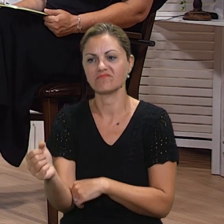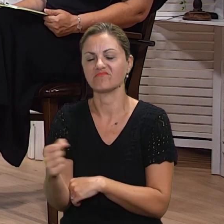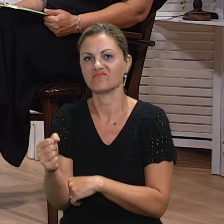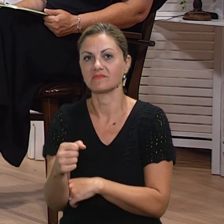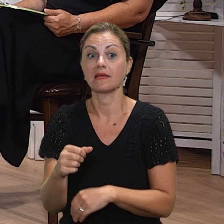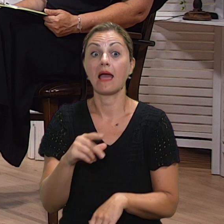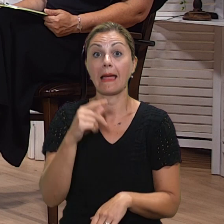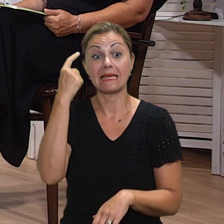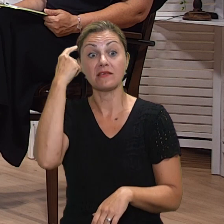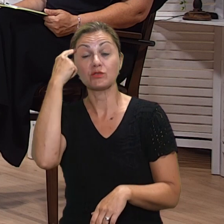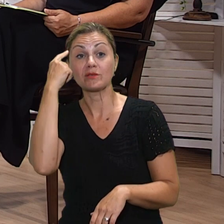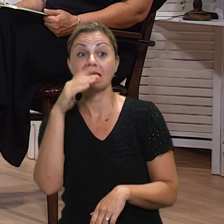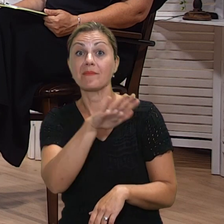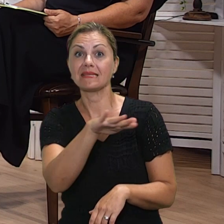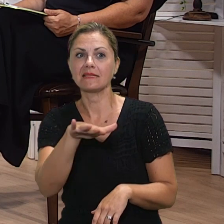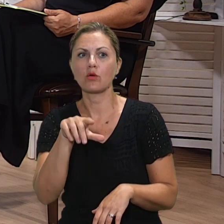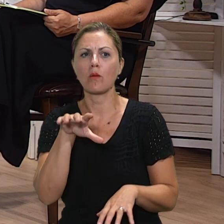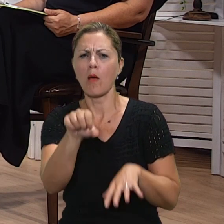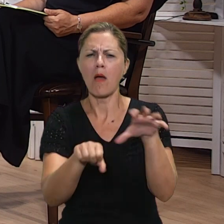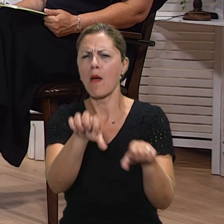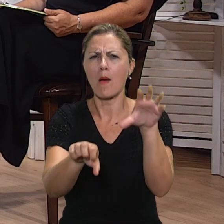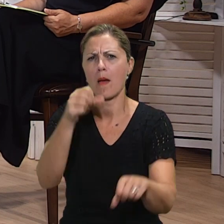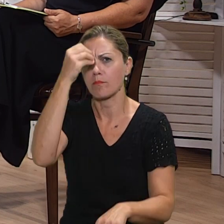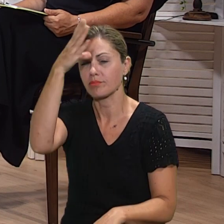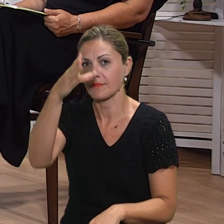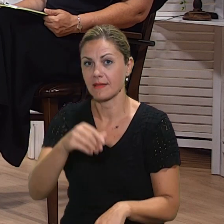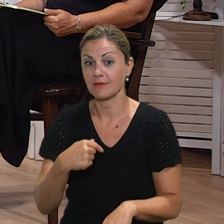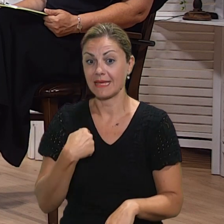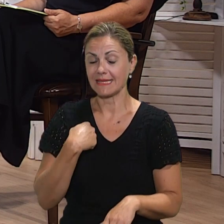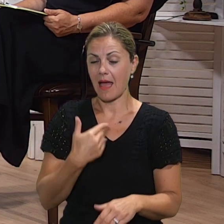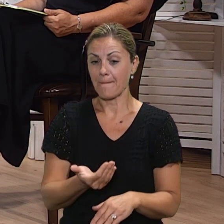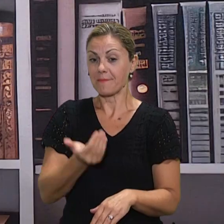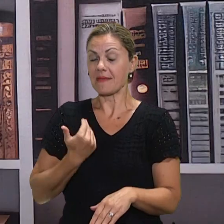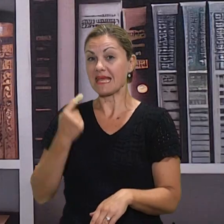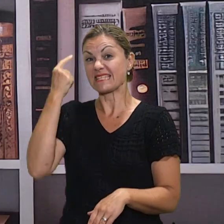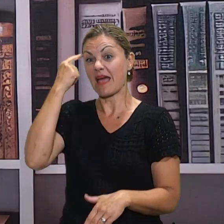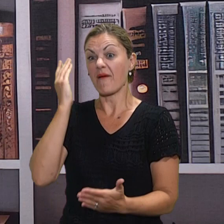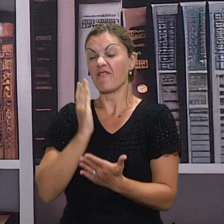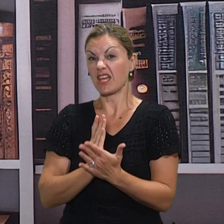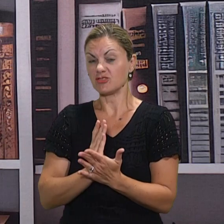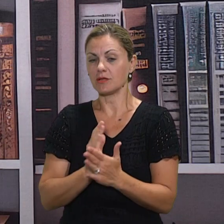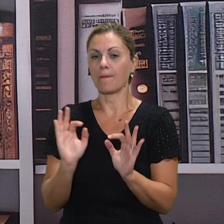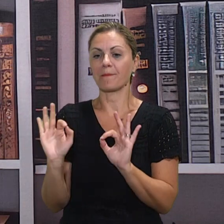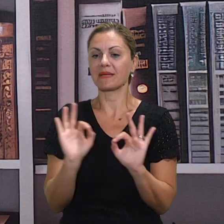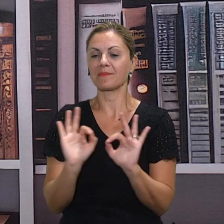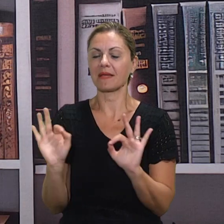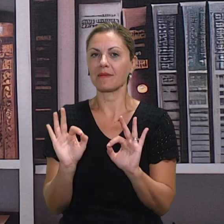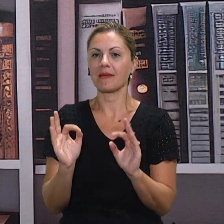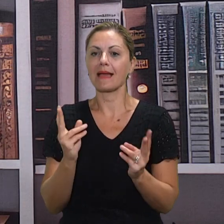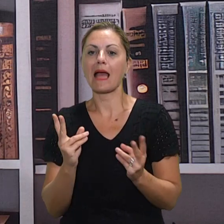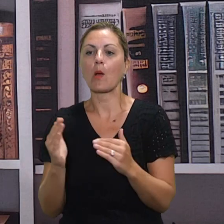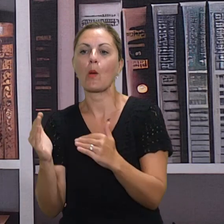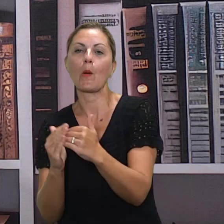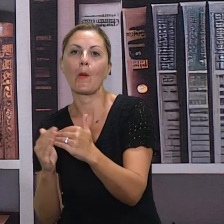lumeni, ali djeca koja možda malo brže hvataju nastavni sadržaj. Međutim, u razredu vlada situacija da